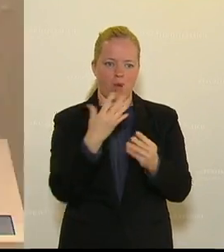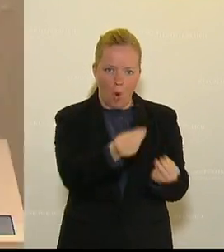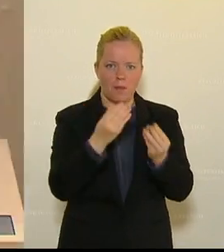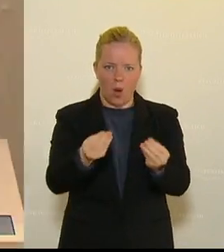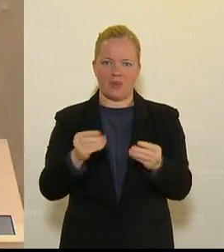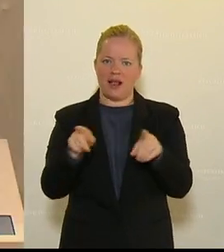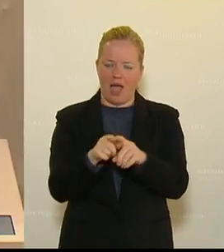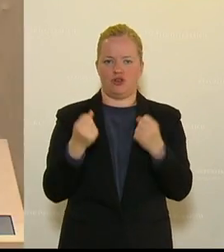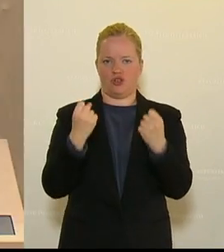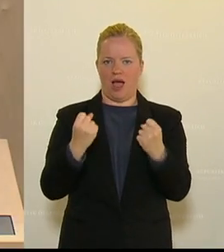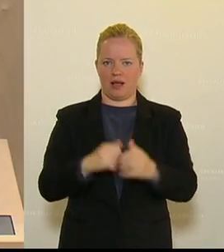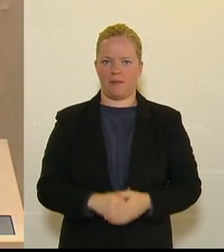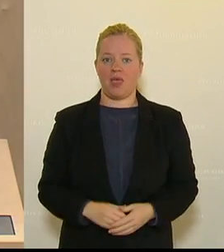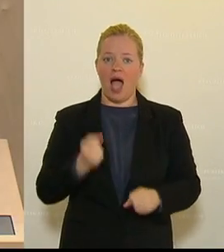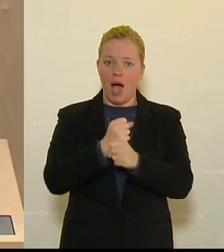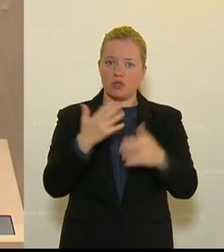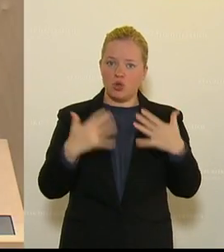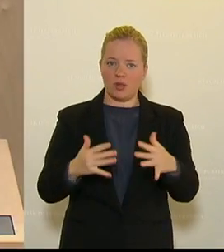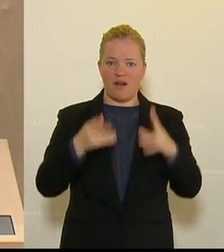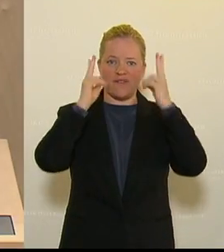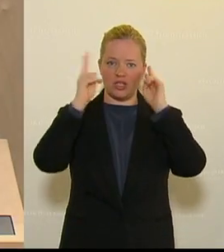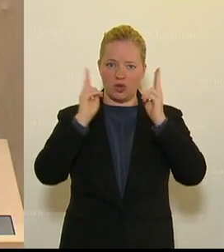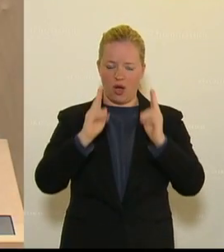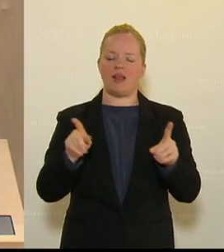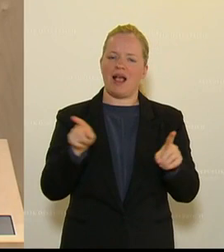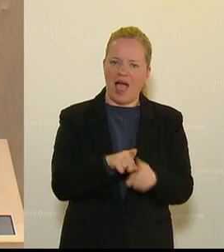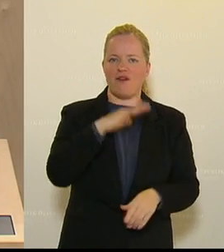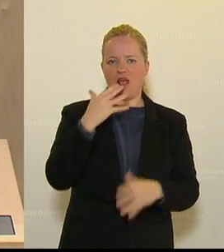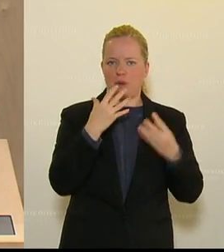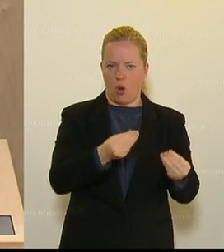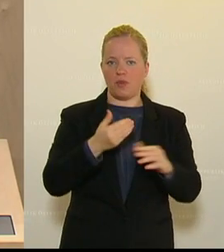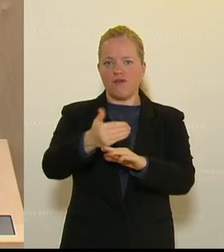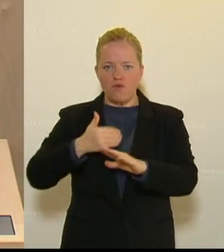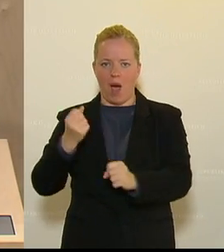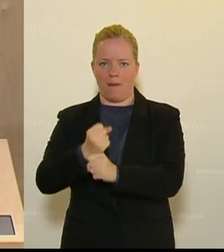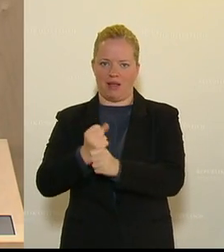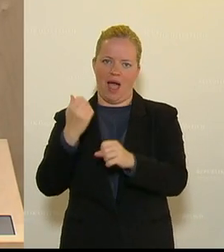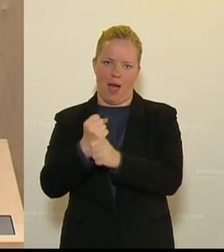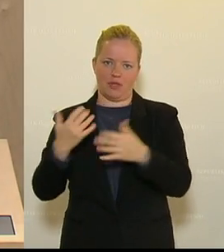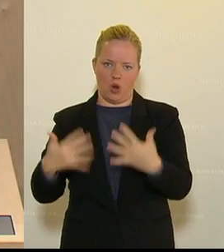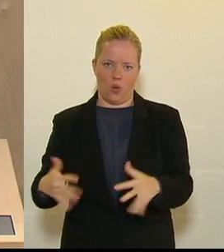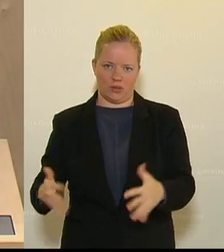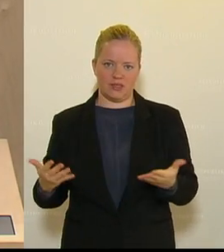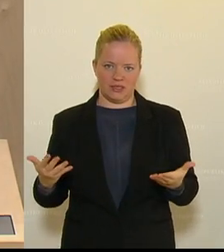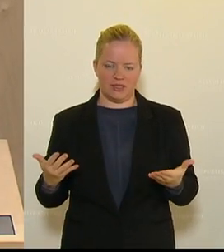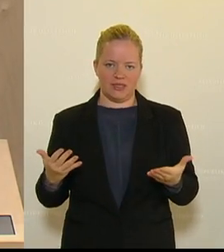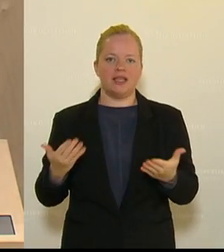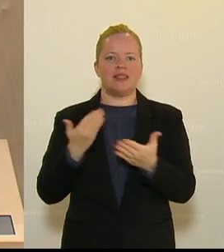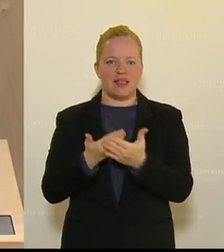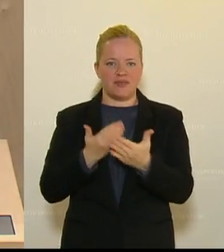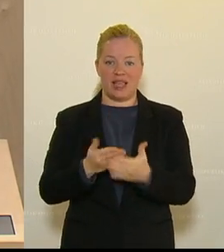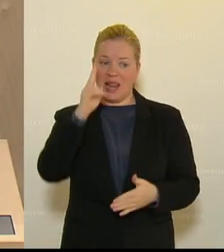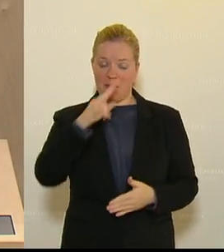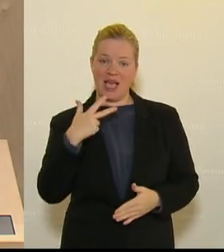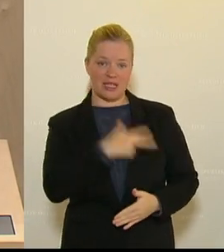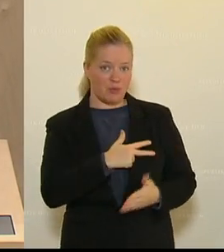Die arbeitslose Friseurin kriegt genauso viel wie der arbeitslose Vorarbeiter. Das ist wiederum, liebe SPÖ,